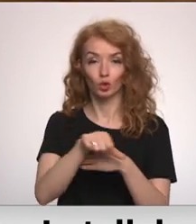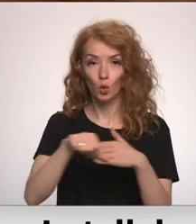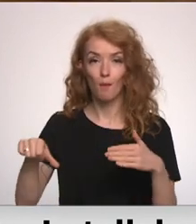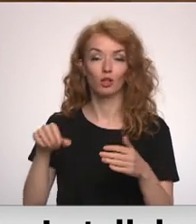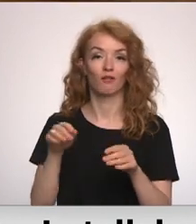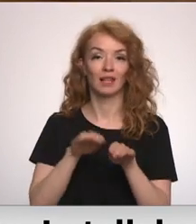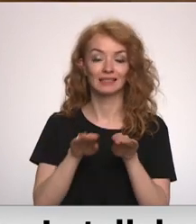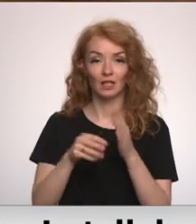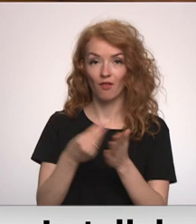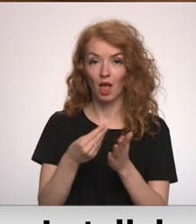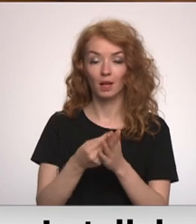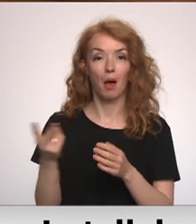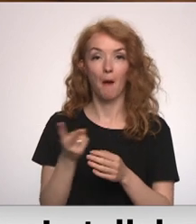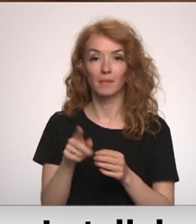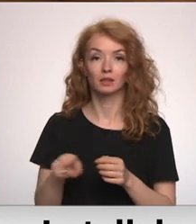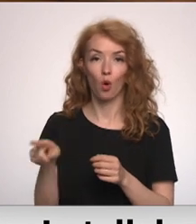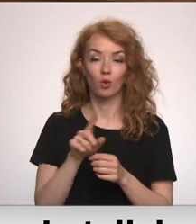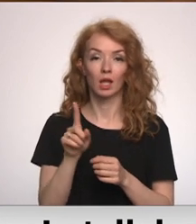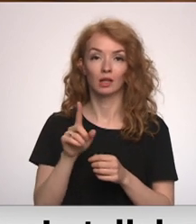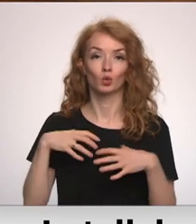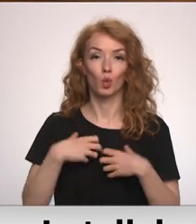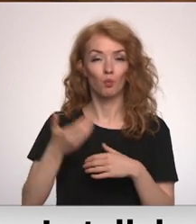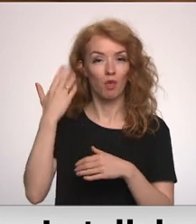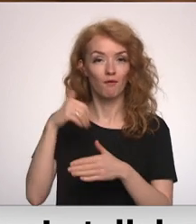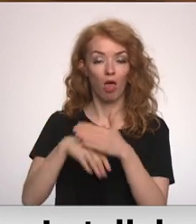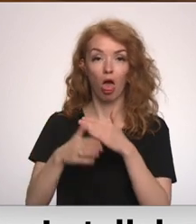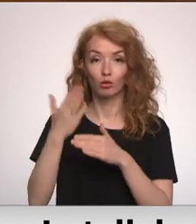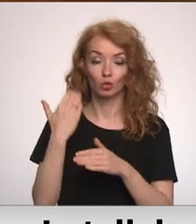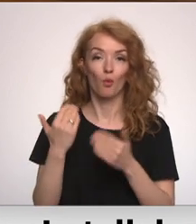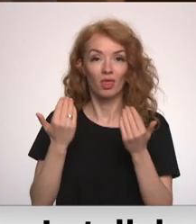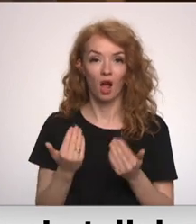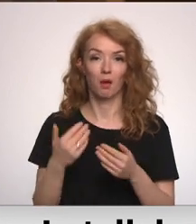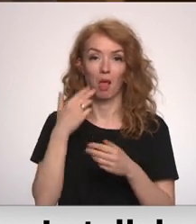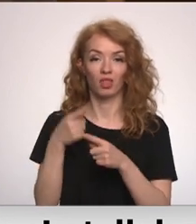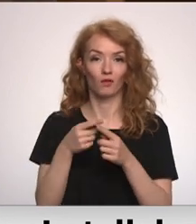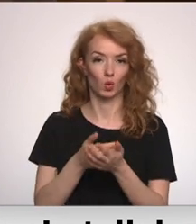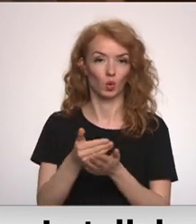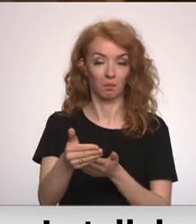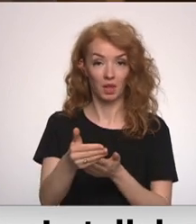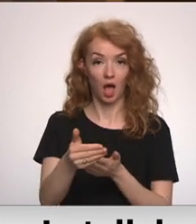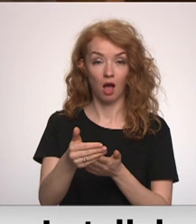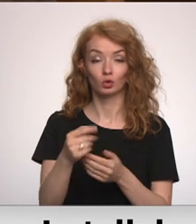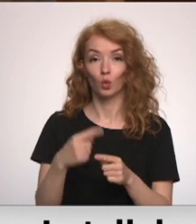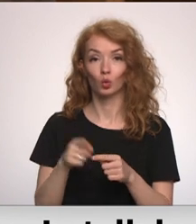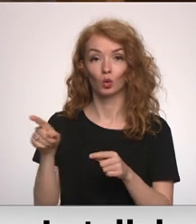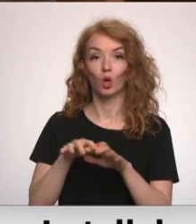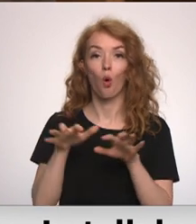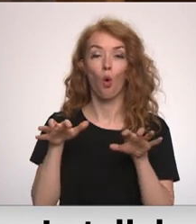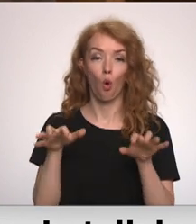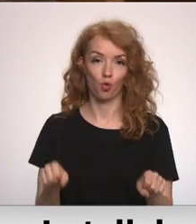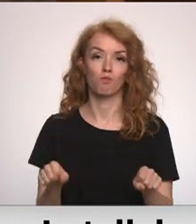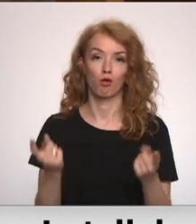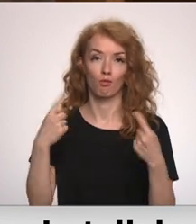un mūsu tautas kopā piedzīvojuši stumušus laikus, kuri Baltkrievijai turpinās joprojām. Baltkrievija de facto ir okupētis atzīja